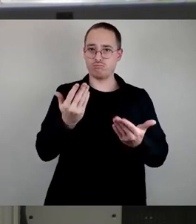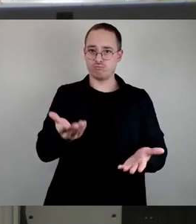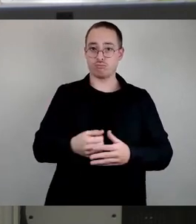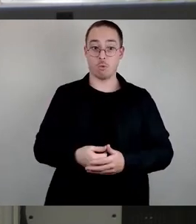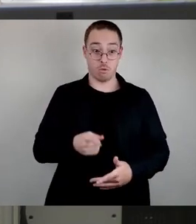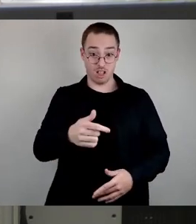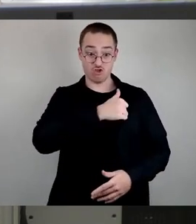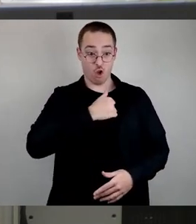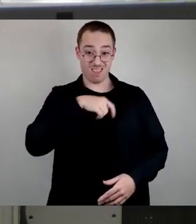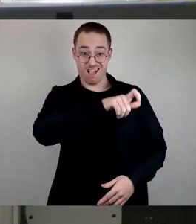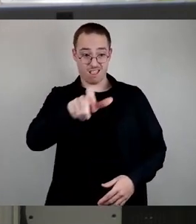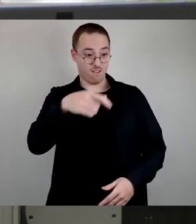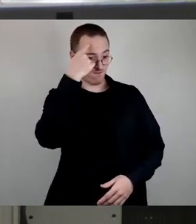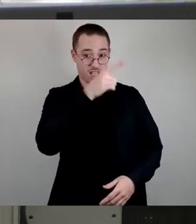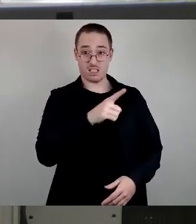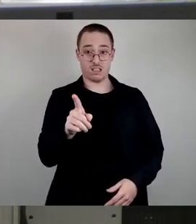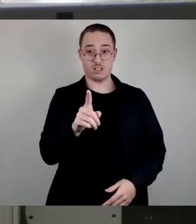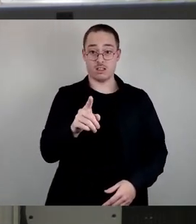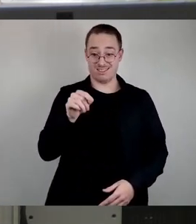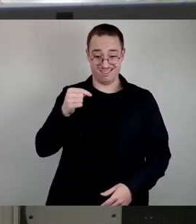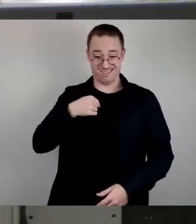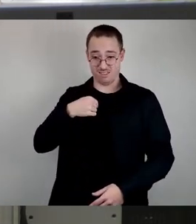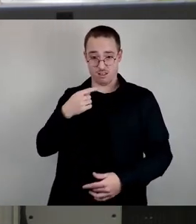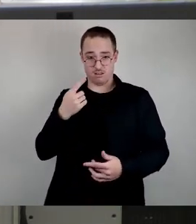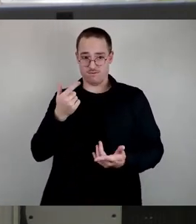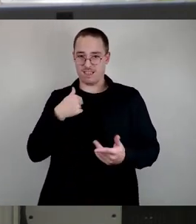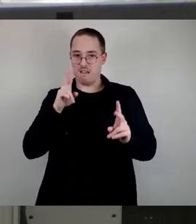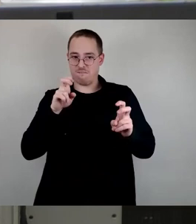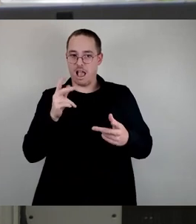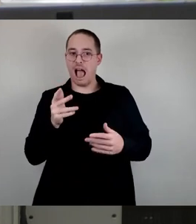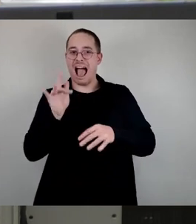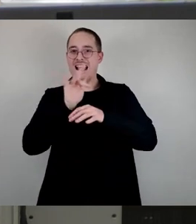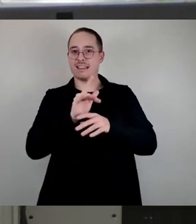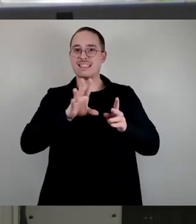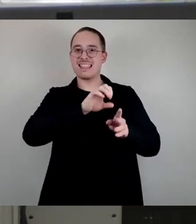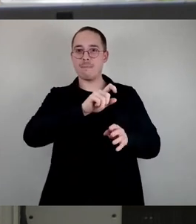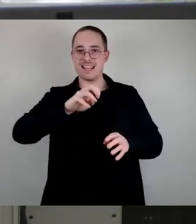Antisemitismusbeauftragte ist, sondern dass es eigentlich eine Aufgabe ist,